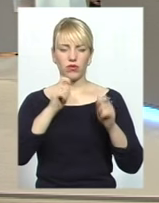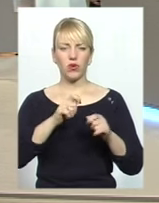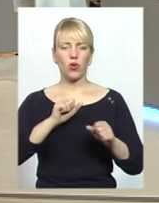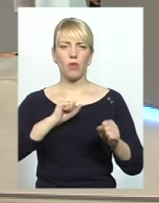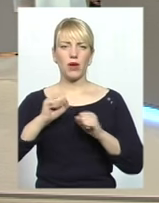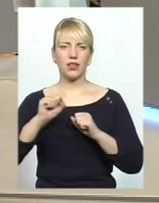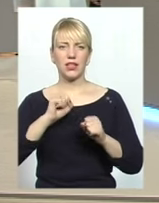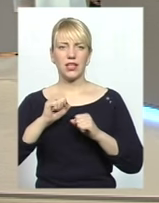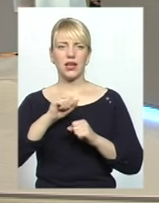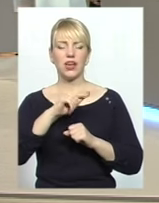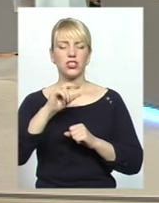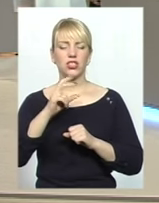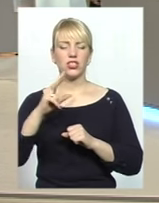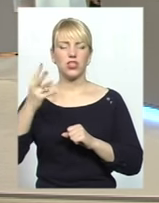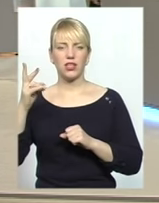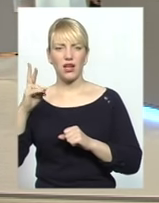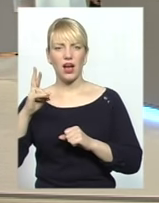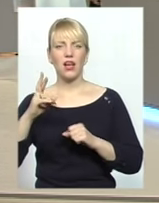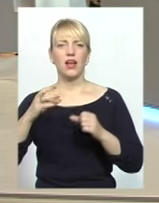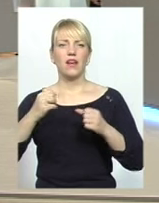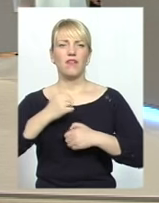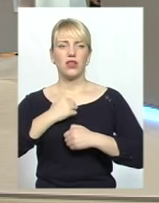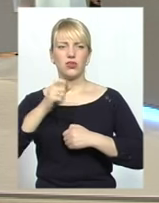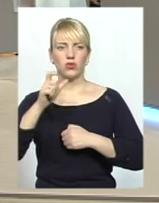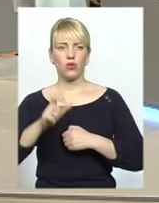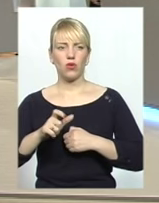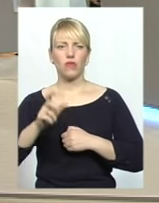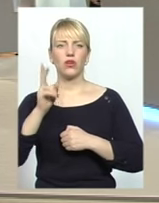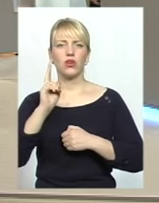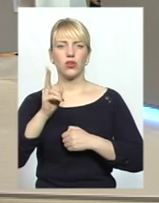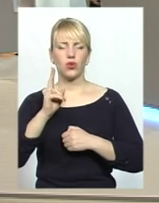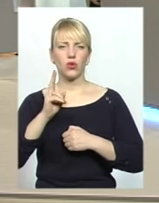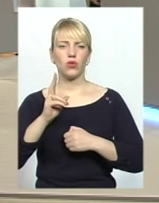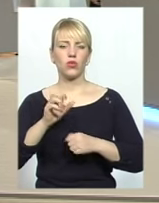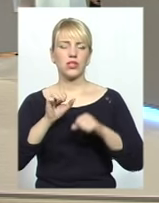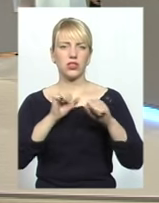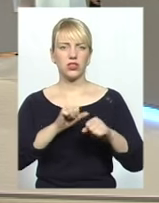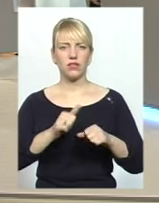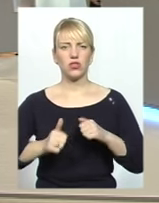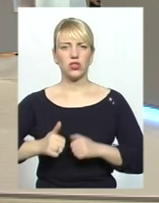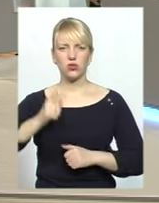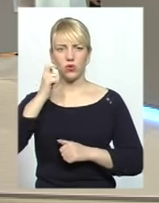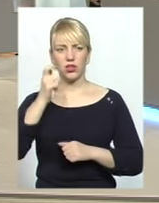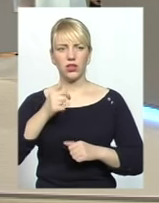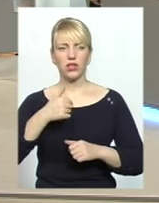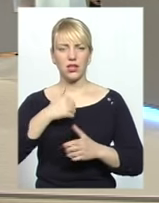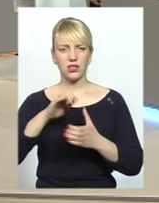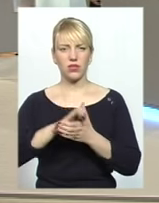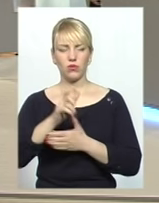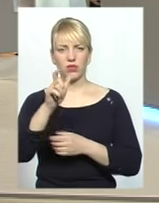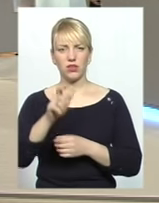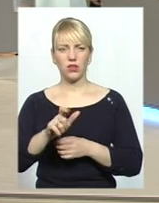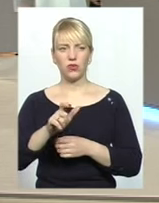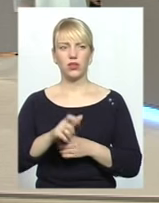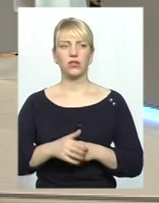відстоює інтереси України. Чи знайомі ви з ним? Так, я знайомий з мусульмами, з цим командиром. І